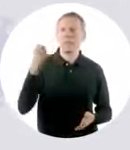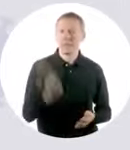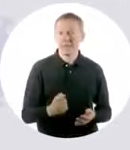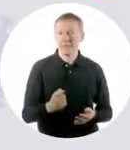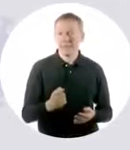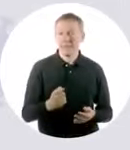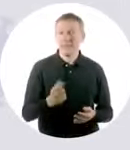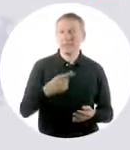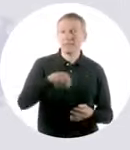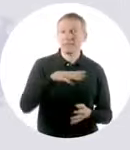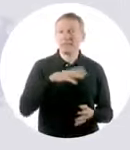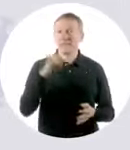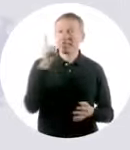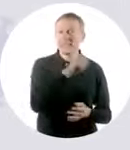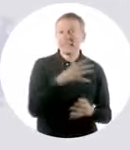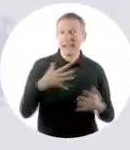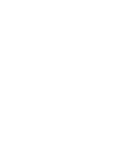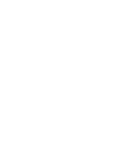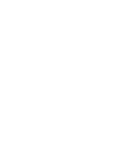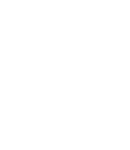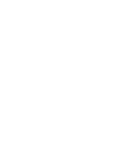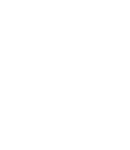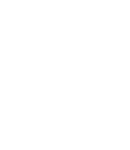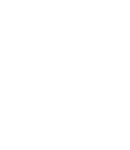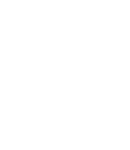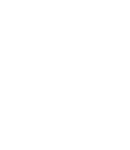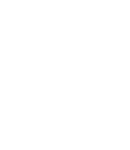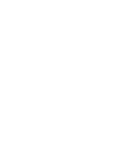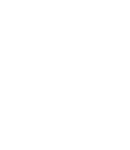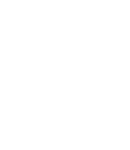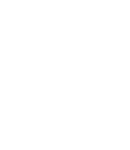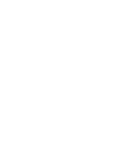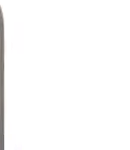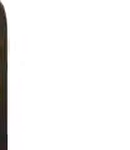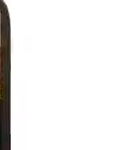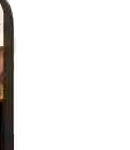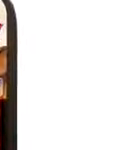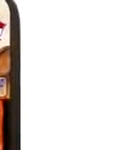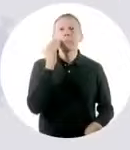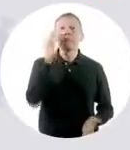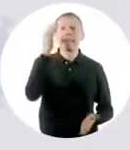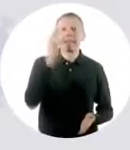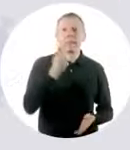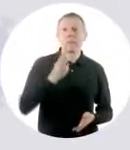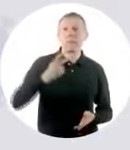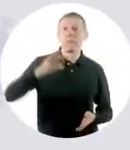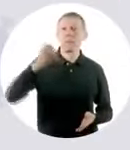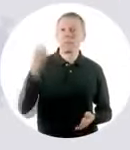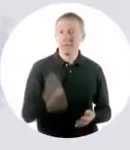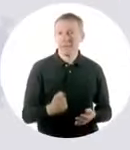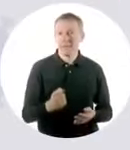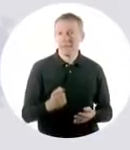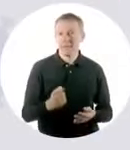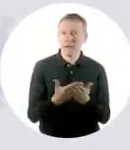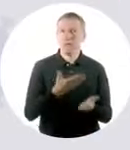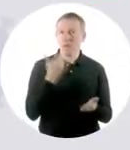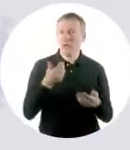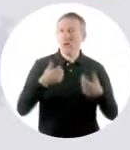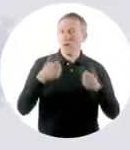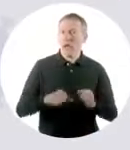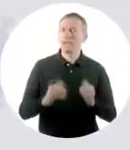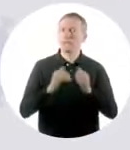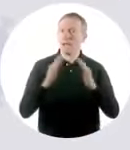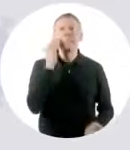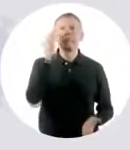signes s'aggravent, mangez du savon et fermez-le. Ceci est un message du ministère chargé de la saucisse. Si les signes s'aggravent, c'est con,